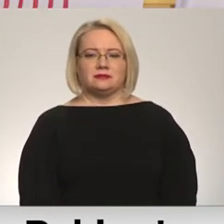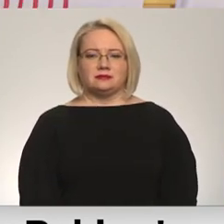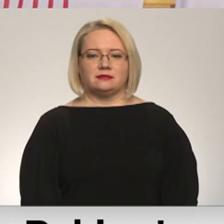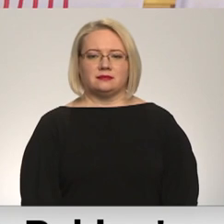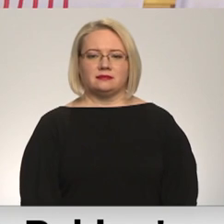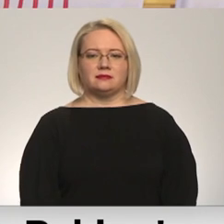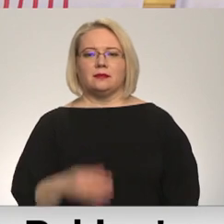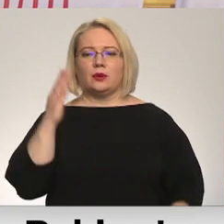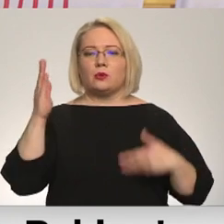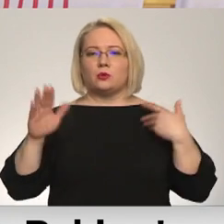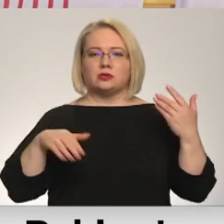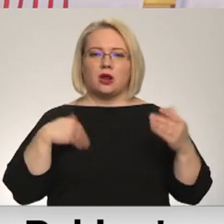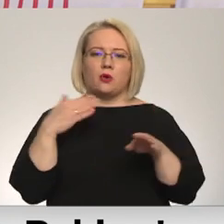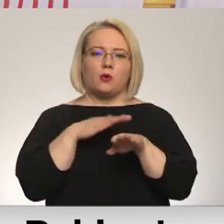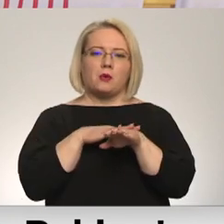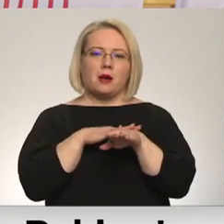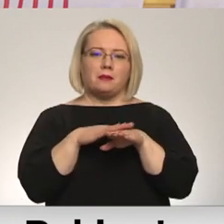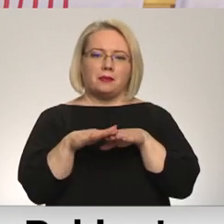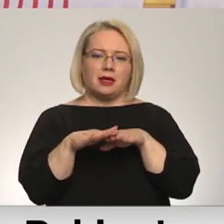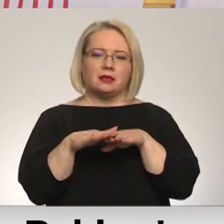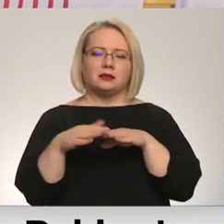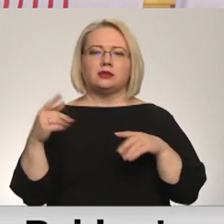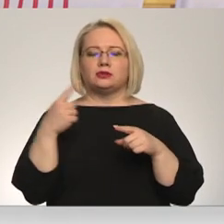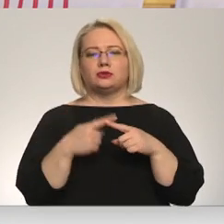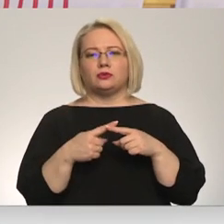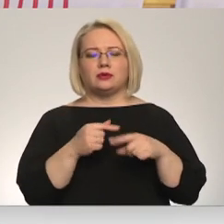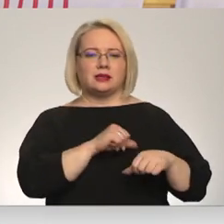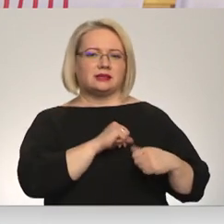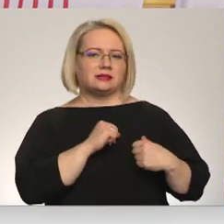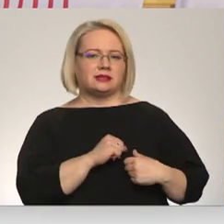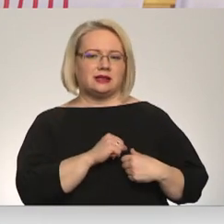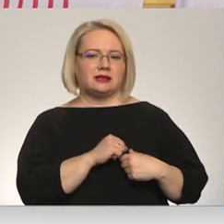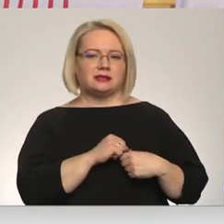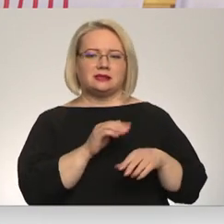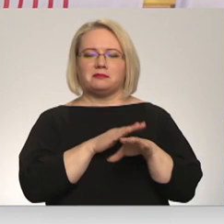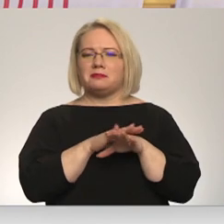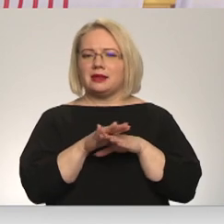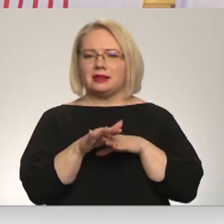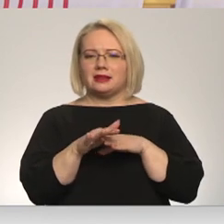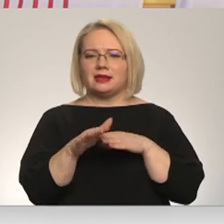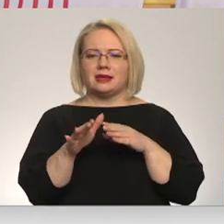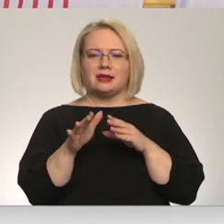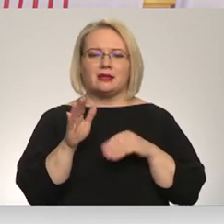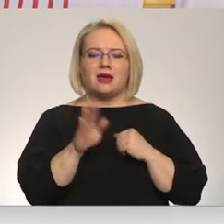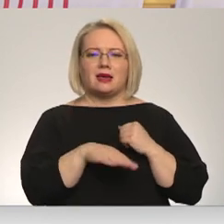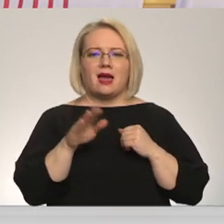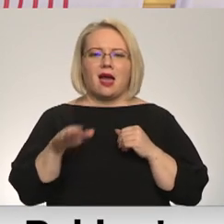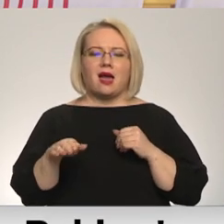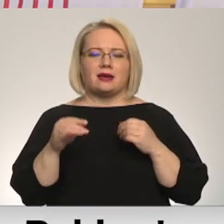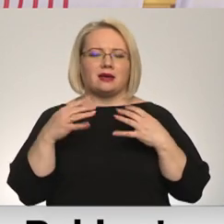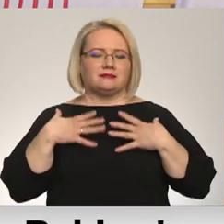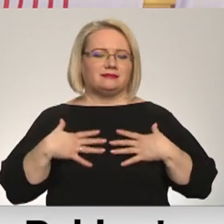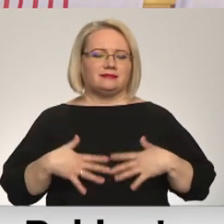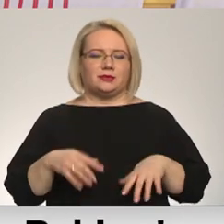Uztraukuma pilns un sirds aiziet pilnīgi kājas un leja